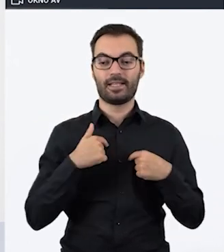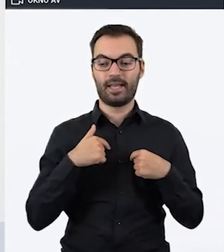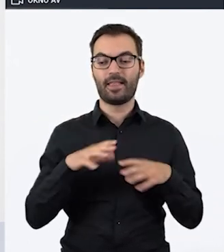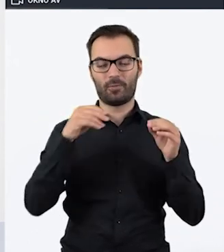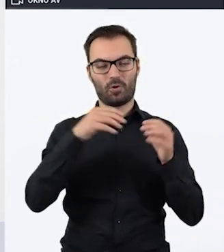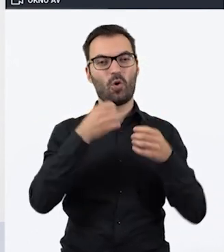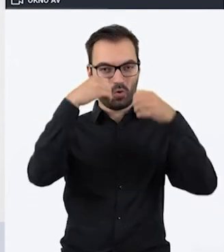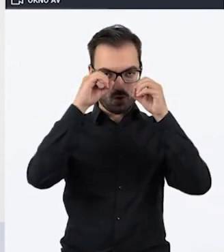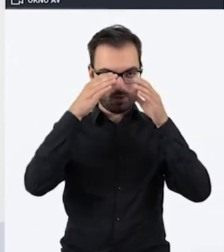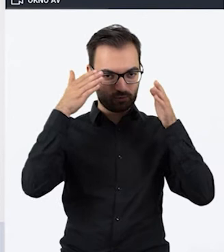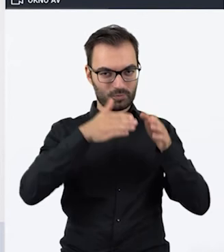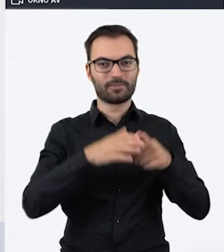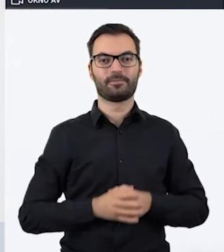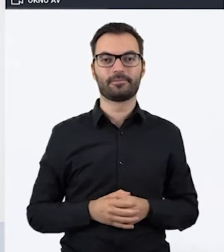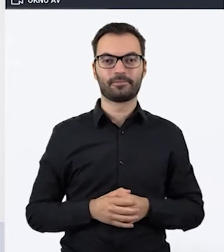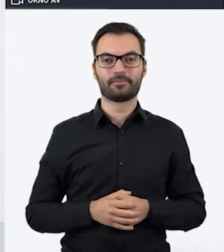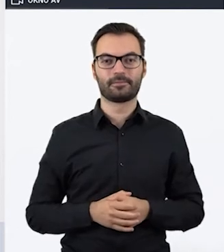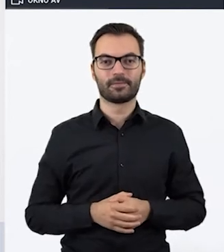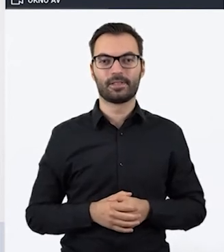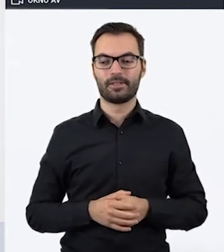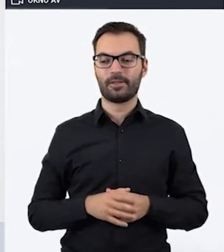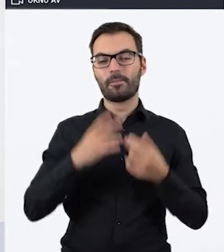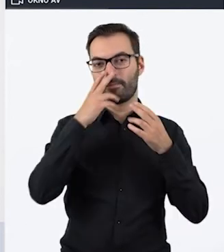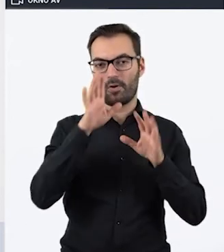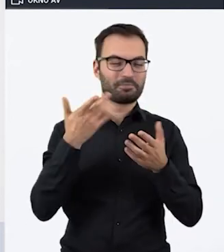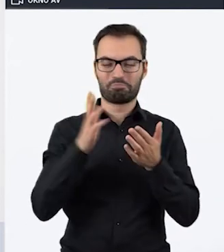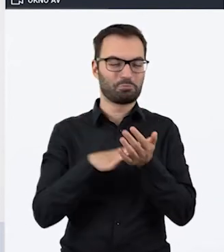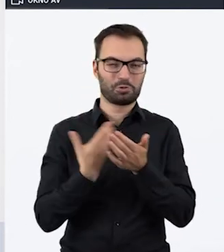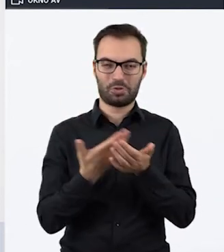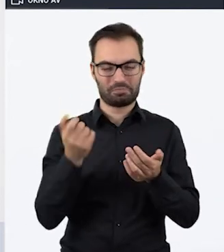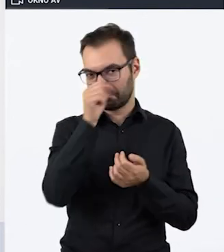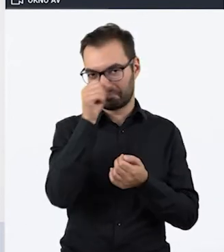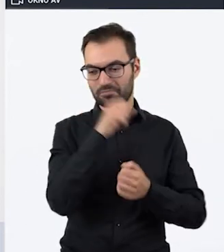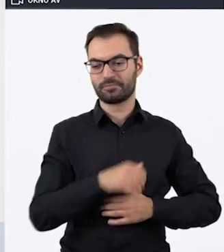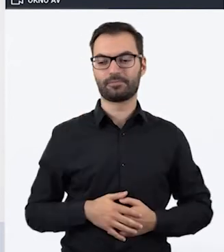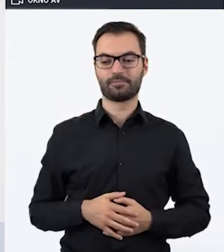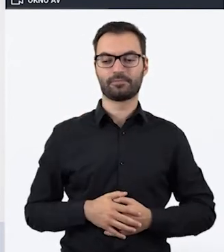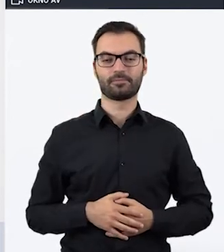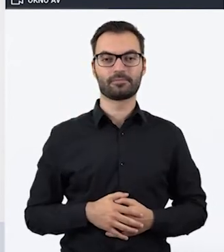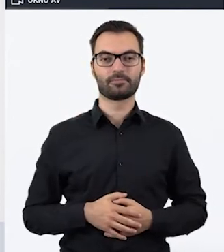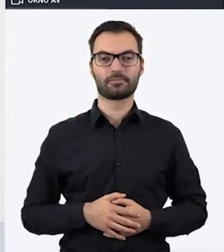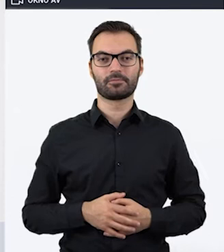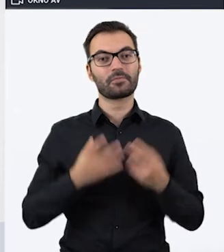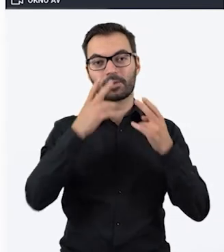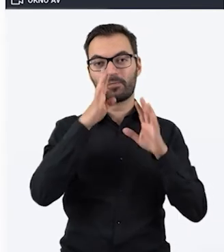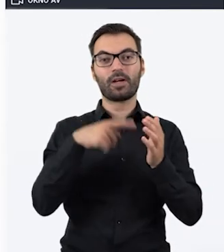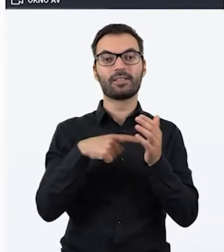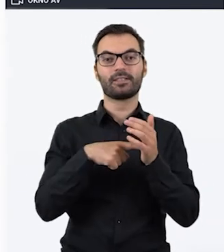tego formularza. Za chwilę udostępnię jakiś przykładowy, żeby pokazać,